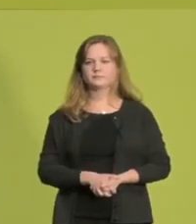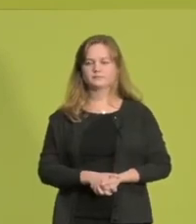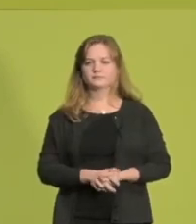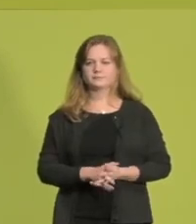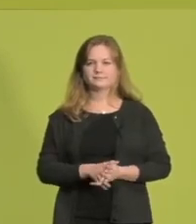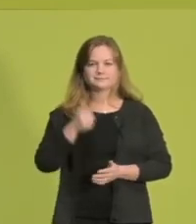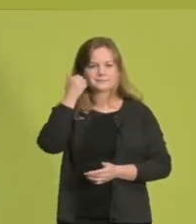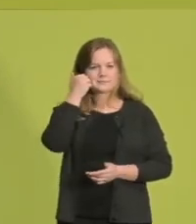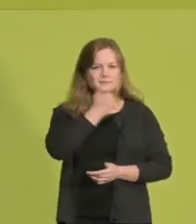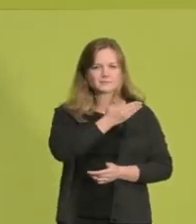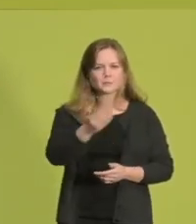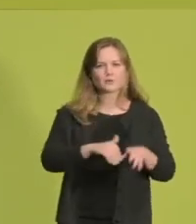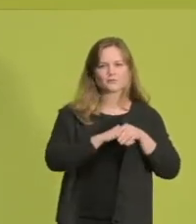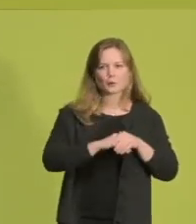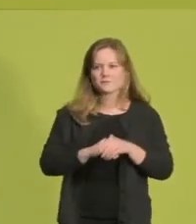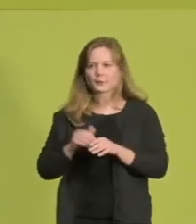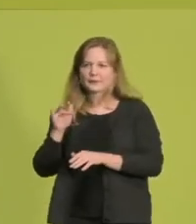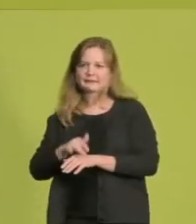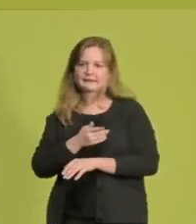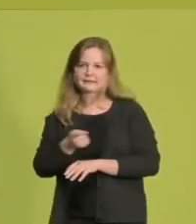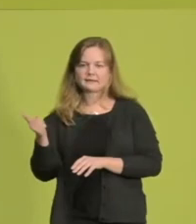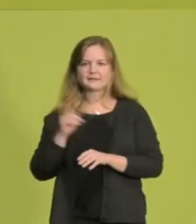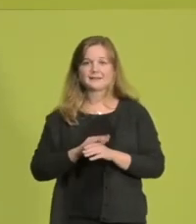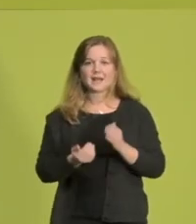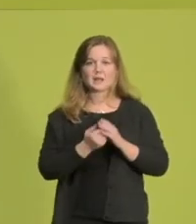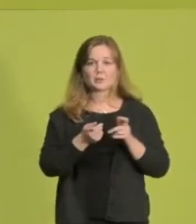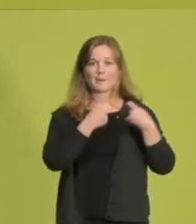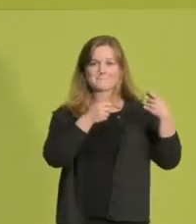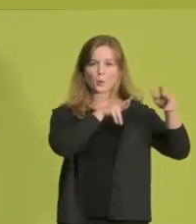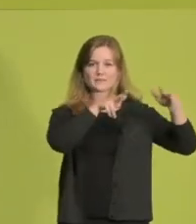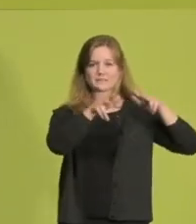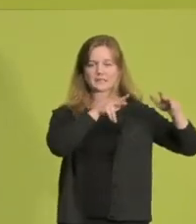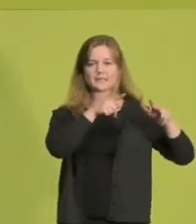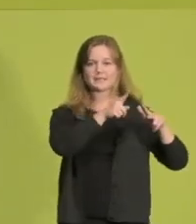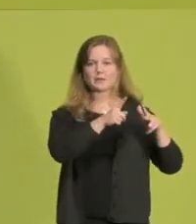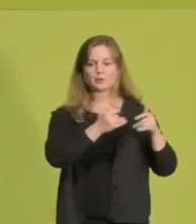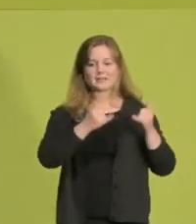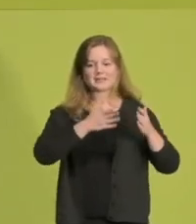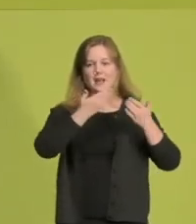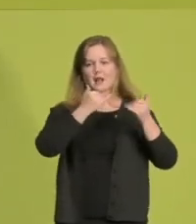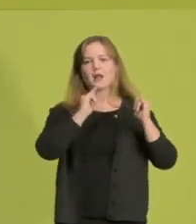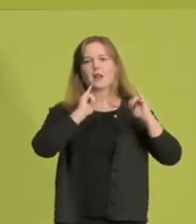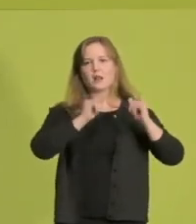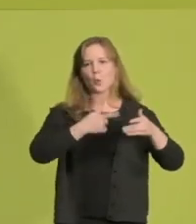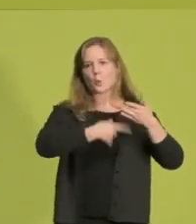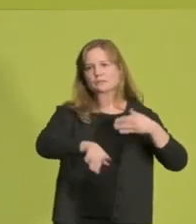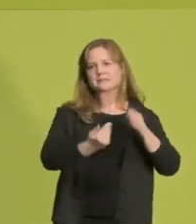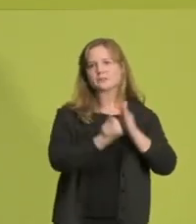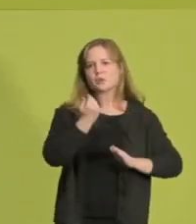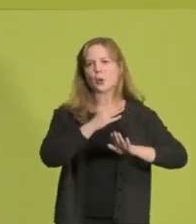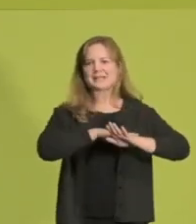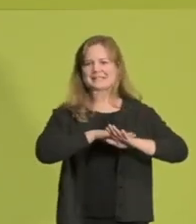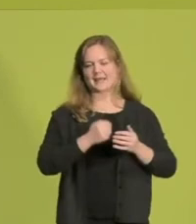Liebe Freundinnen und Freunde, mit der neuen Bundesregierung beginnt eine neue Zeitrechnung in Deutschland. Wir leben